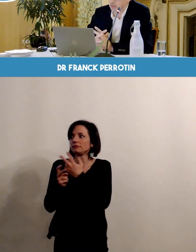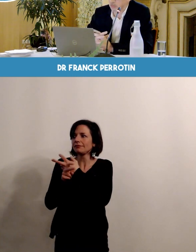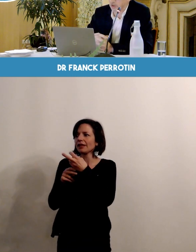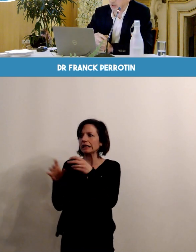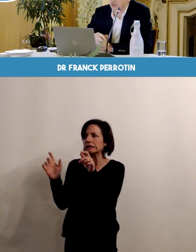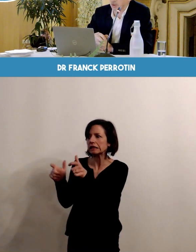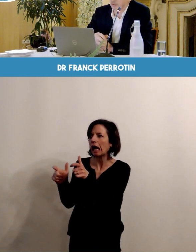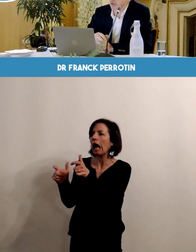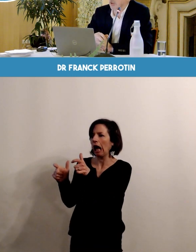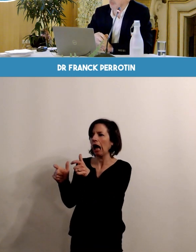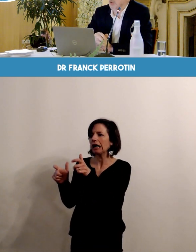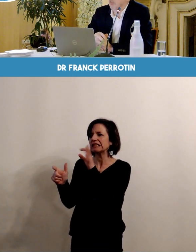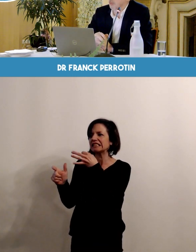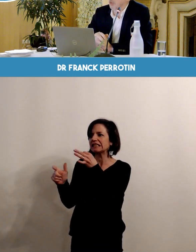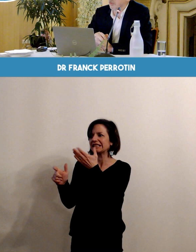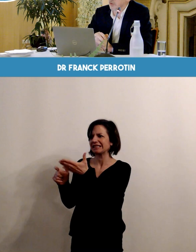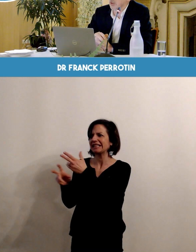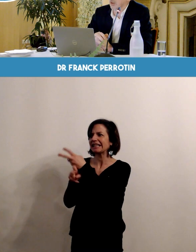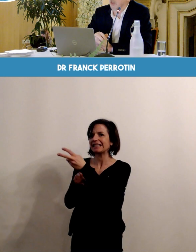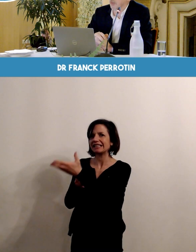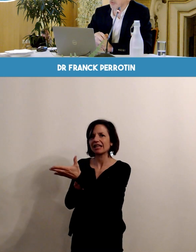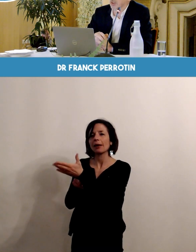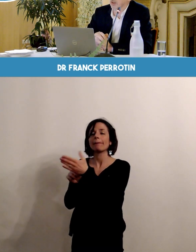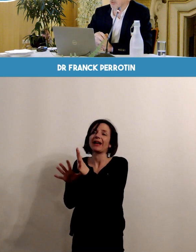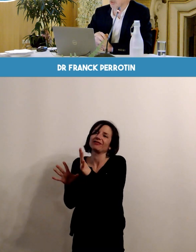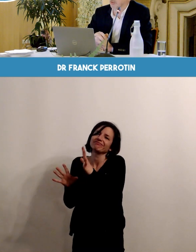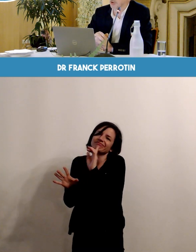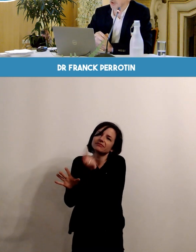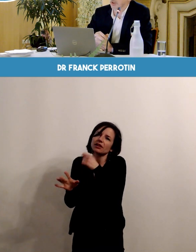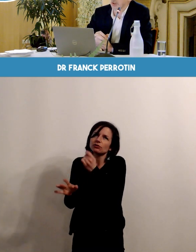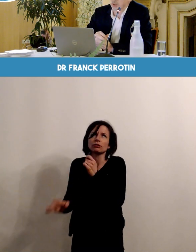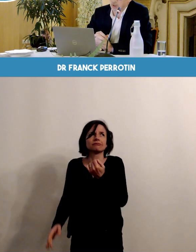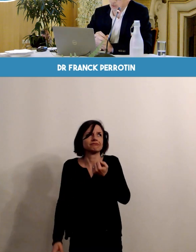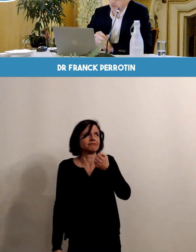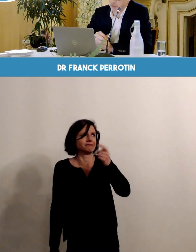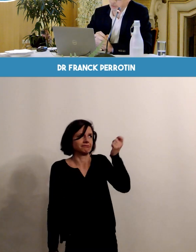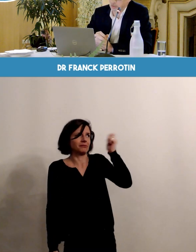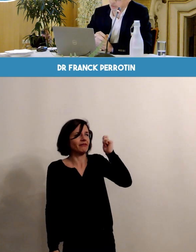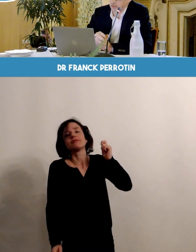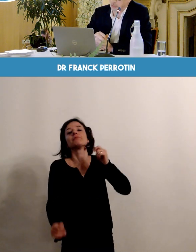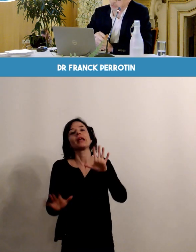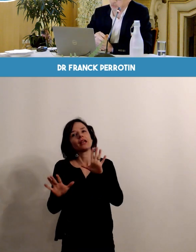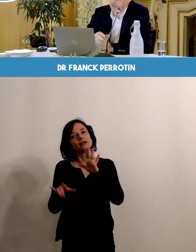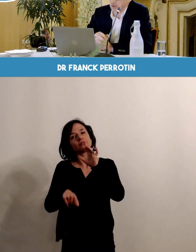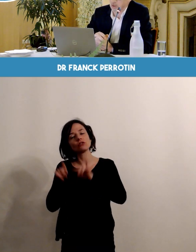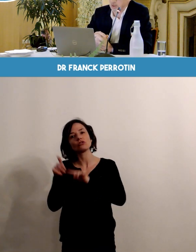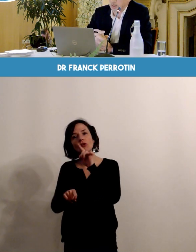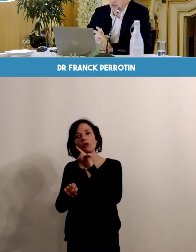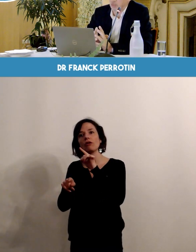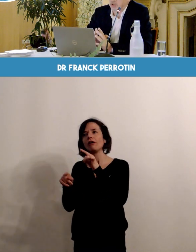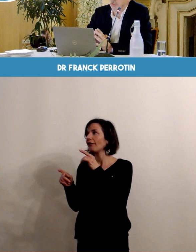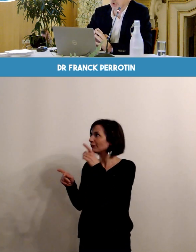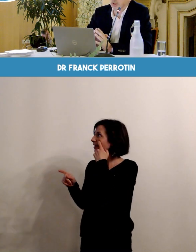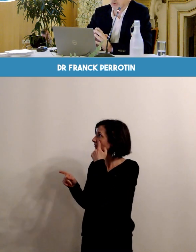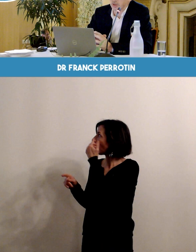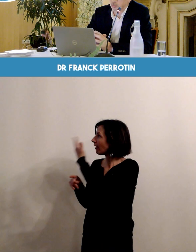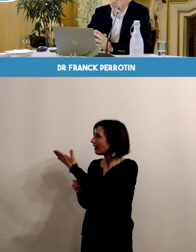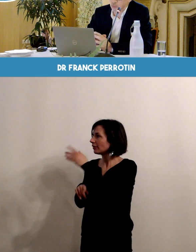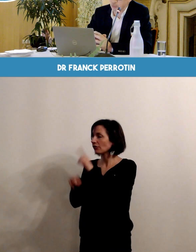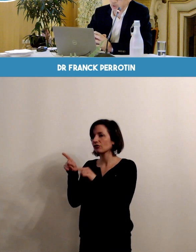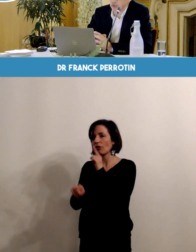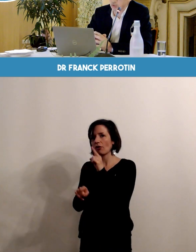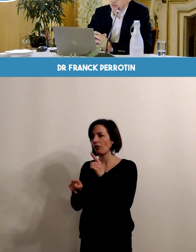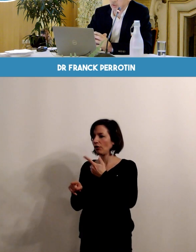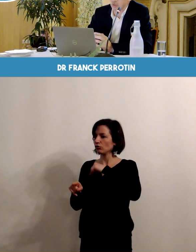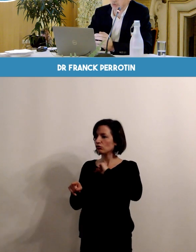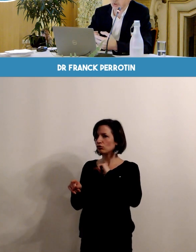alors effectivement c'est une moins bonne nouvelle mais parfois il est possible de prévenir un peu certaines pathologies on va le voir la